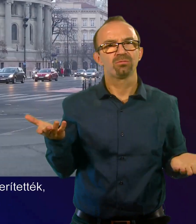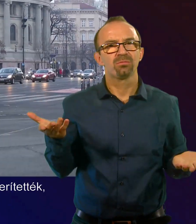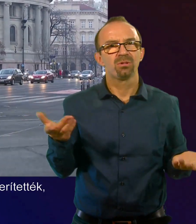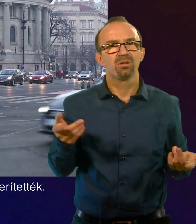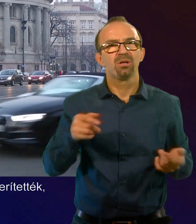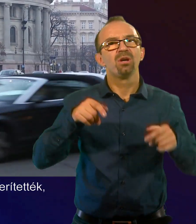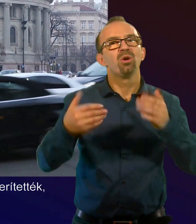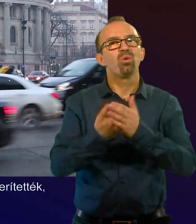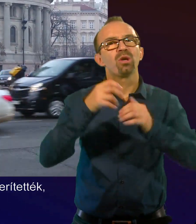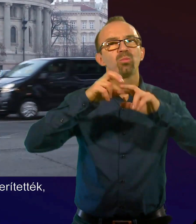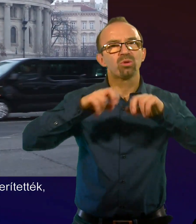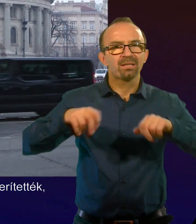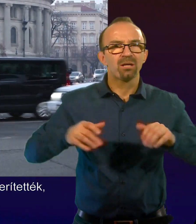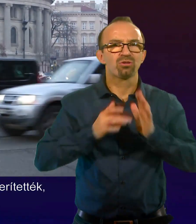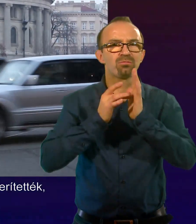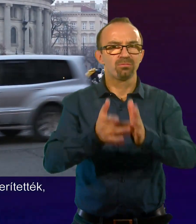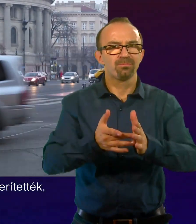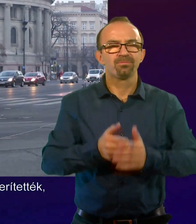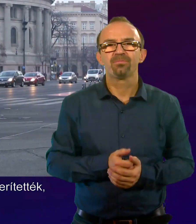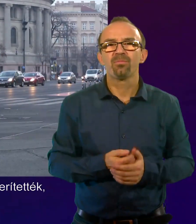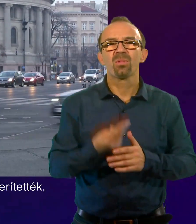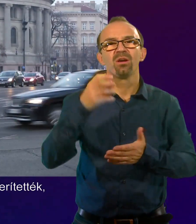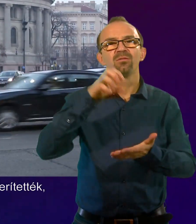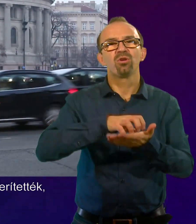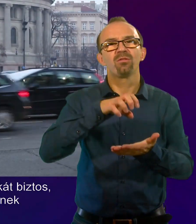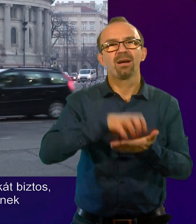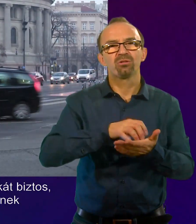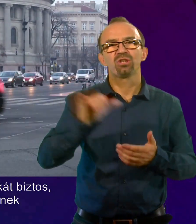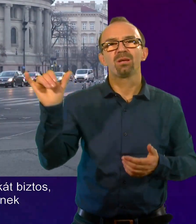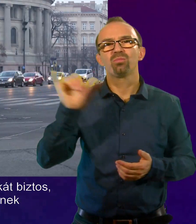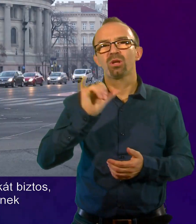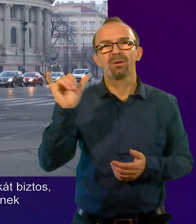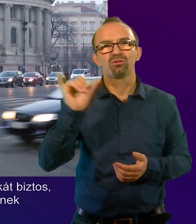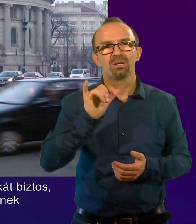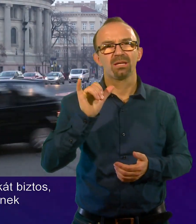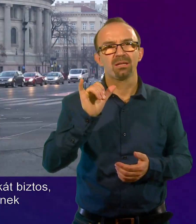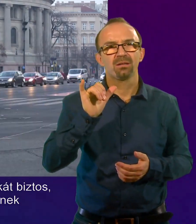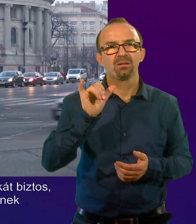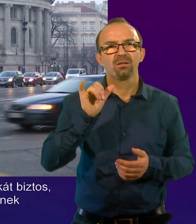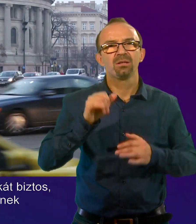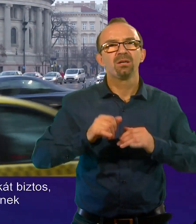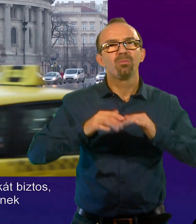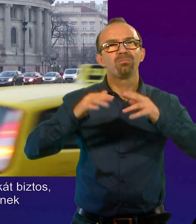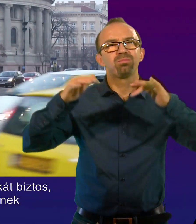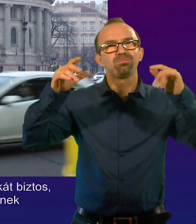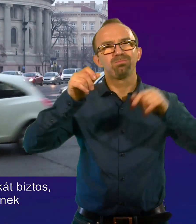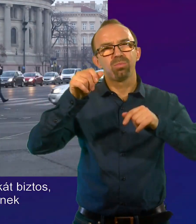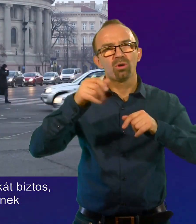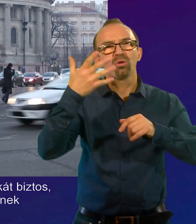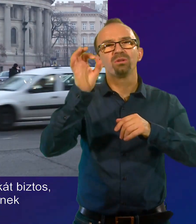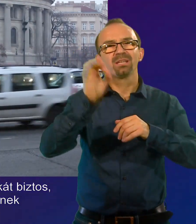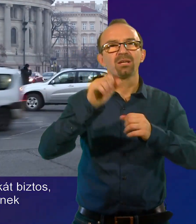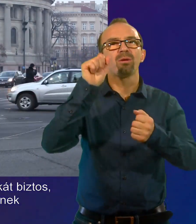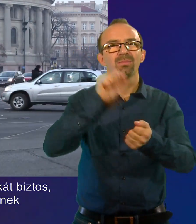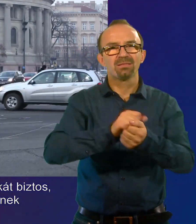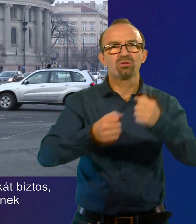Hiszen az újabb kutatások azt is kiderítették, hogy a fővárosi, a budapesti szállópor szint 5%-át